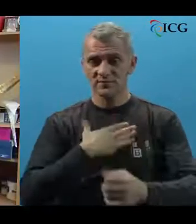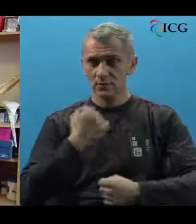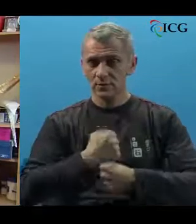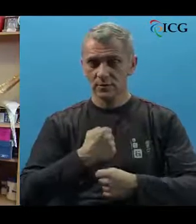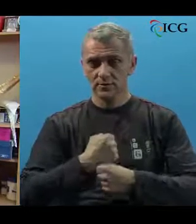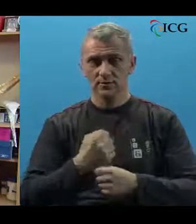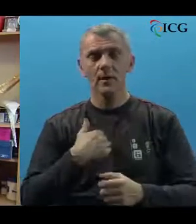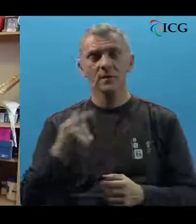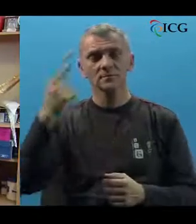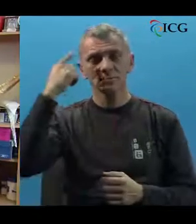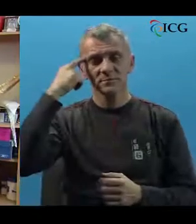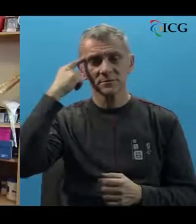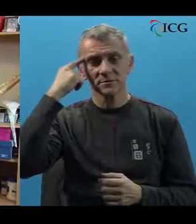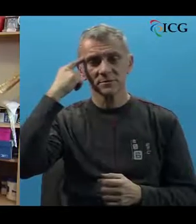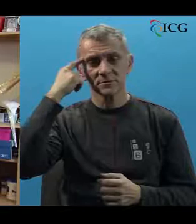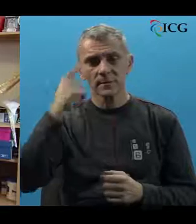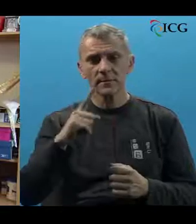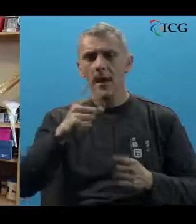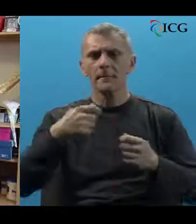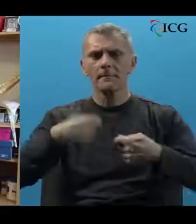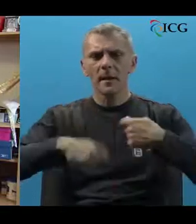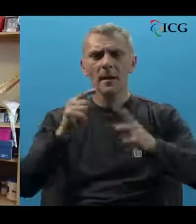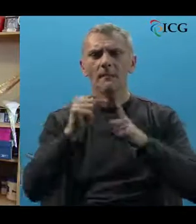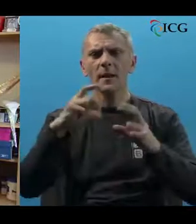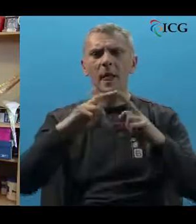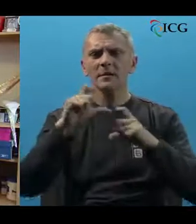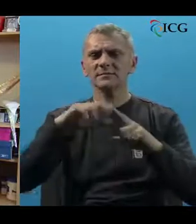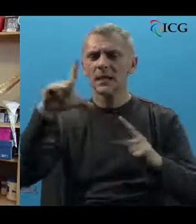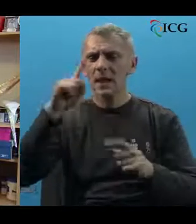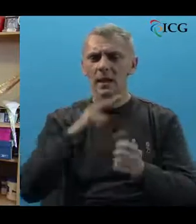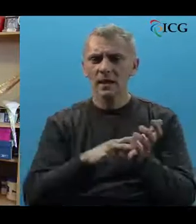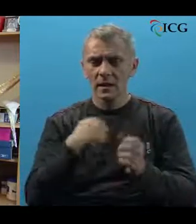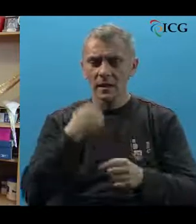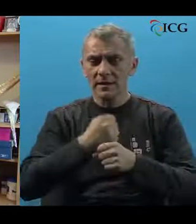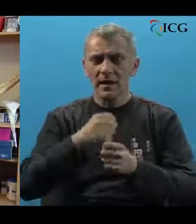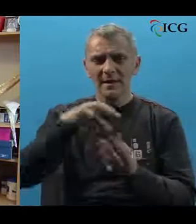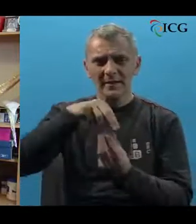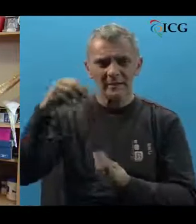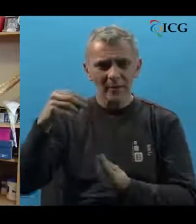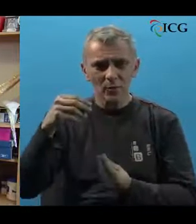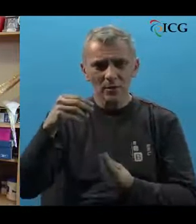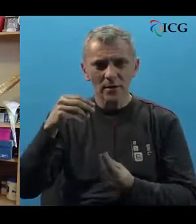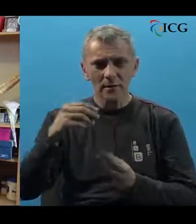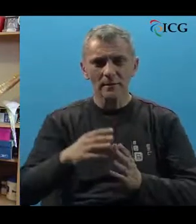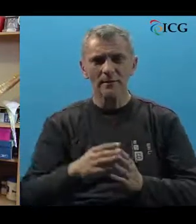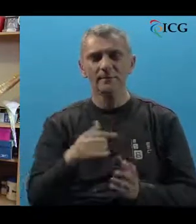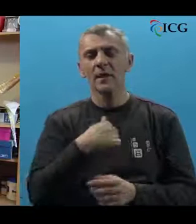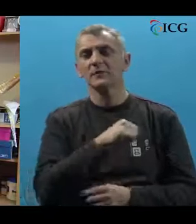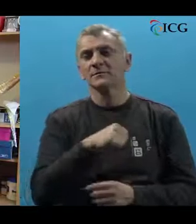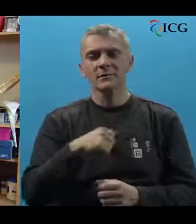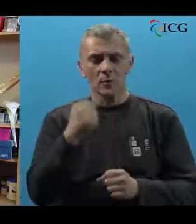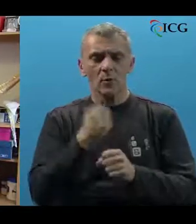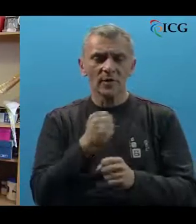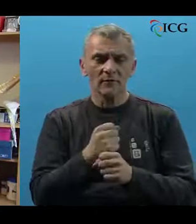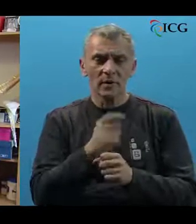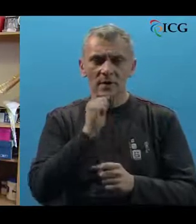Kako se sjećam, to sam od plastelina pravila figurice i onda, kada su intervju radili sa mnom, ja sam pravila